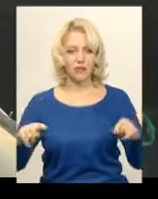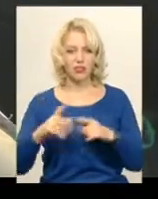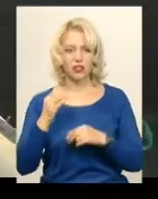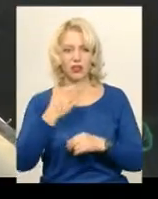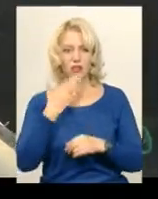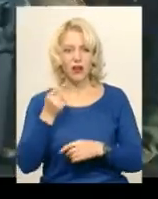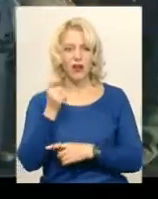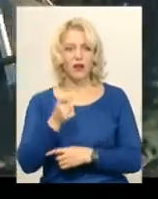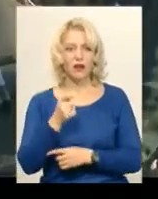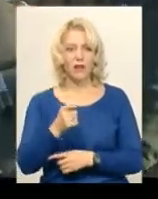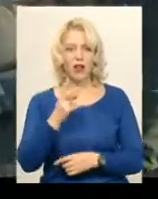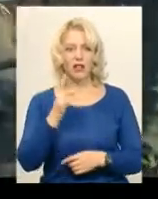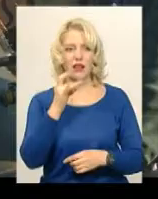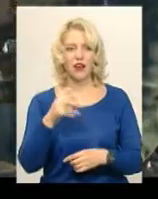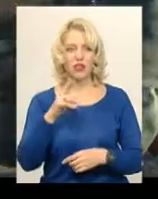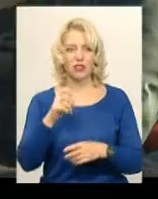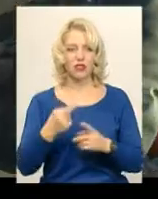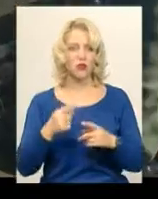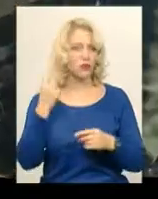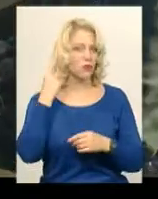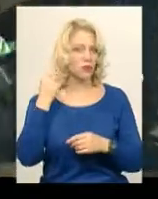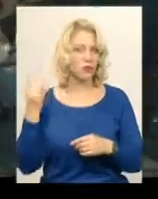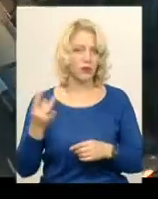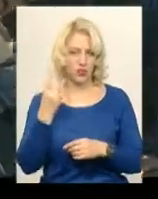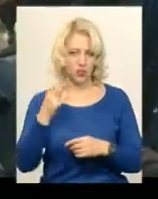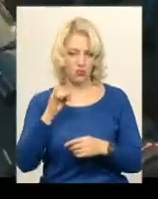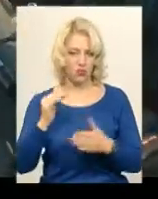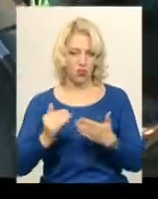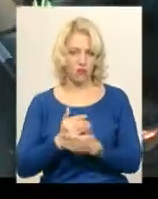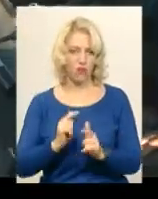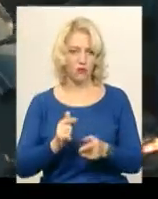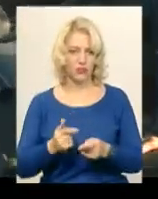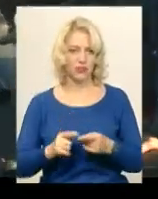Рабченко про нововведення чує вперше. У цьому місці оголошена зимувальна яма.